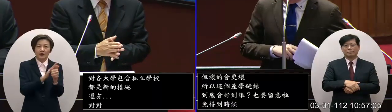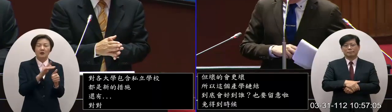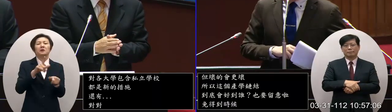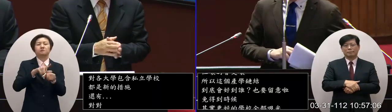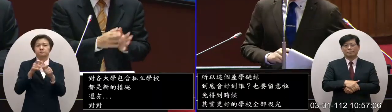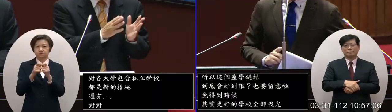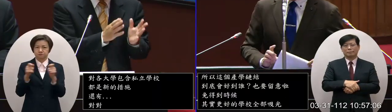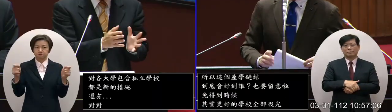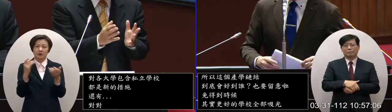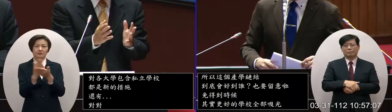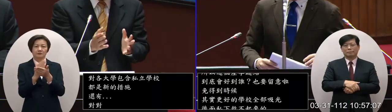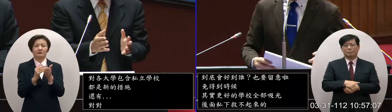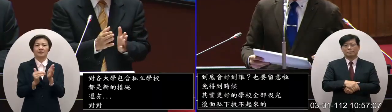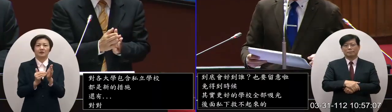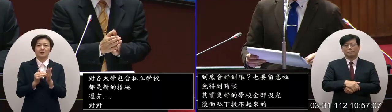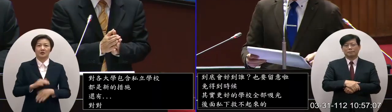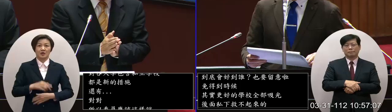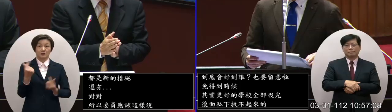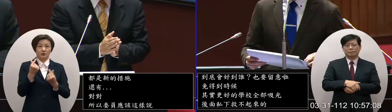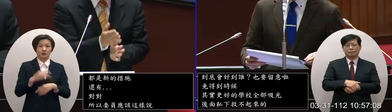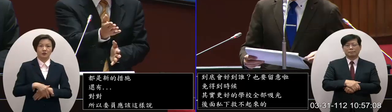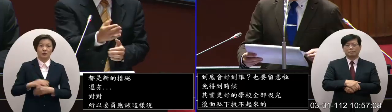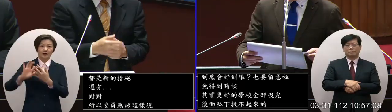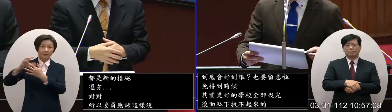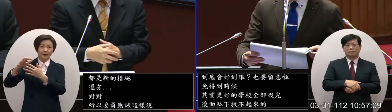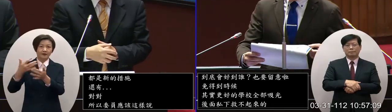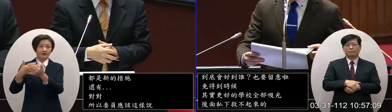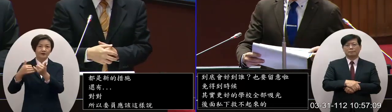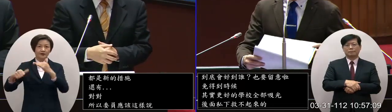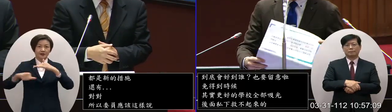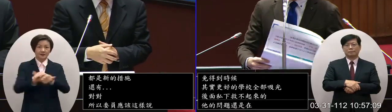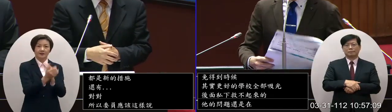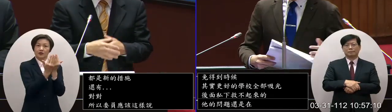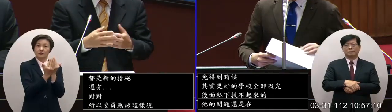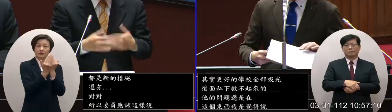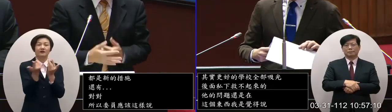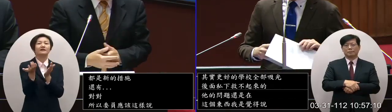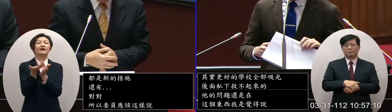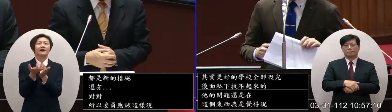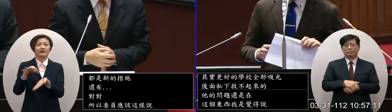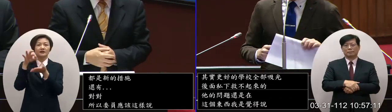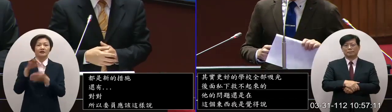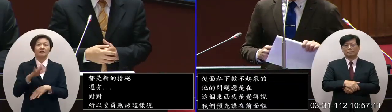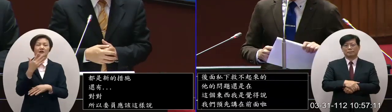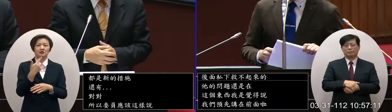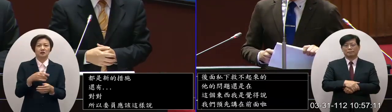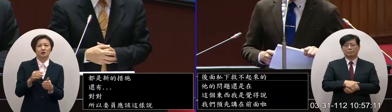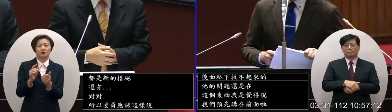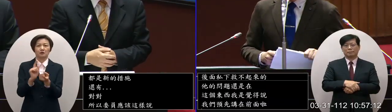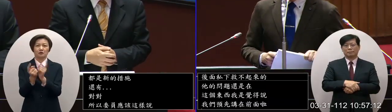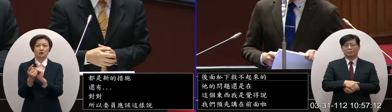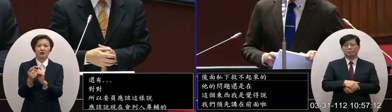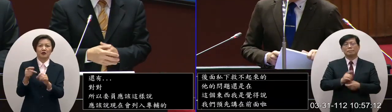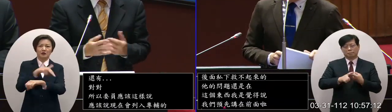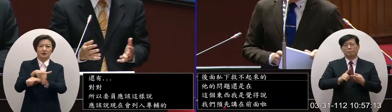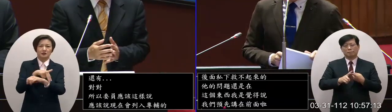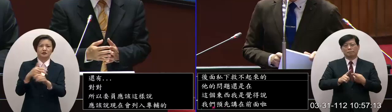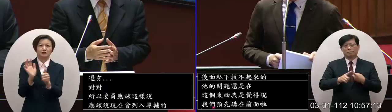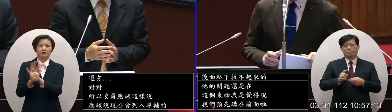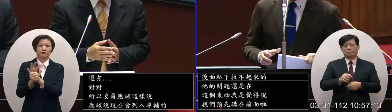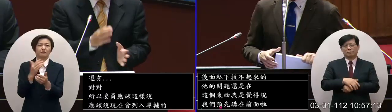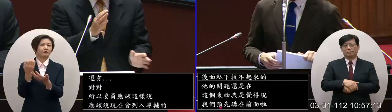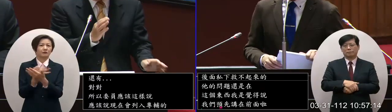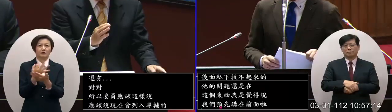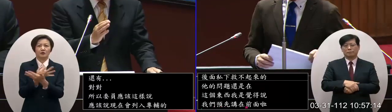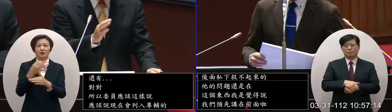段長時間包含之前他們有機會遭受境外學生就如剛才您所提到的沒有好好的善待境外的學生各